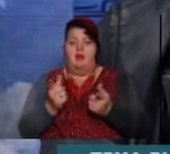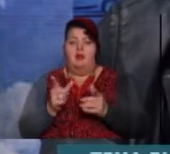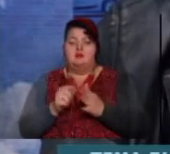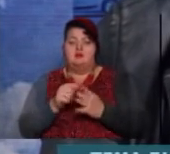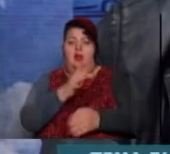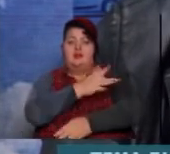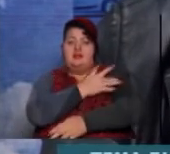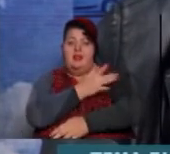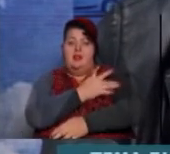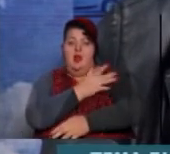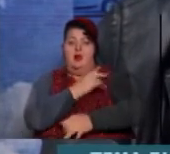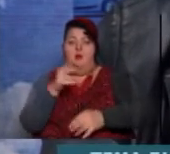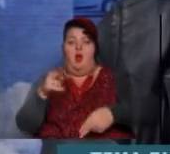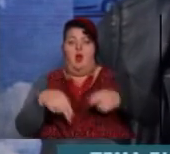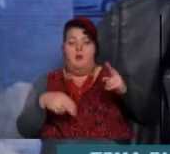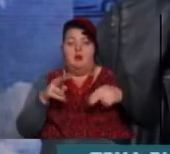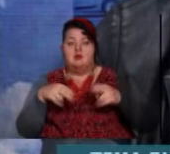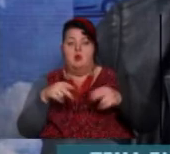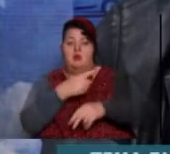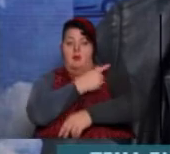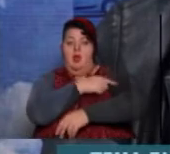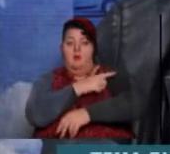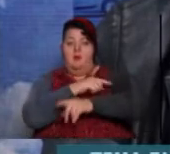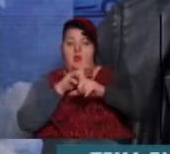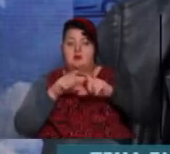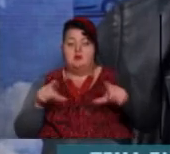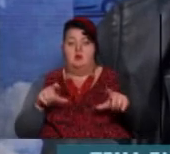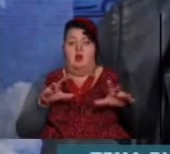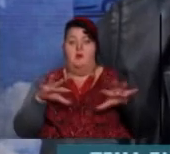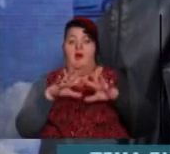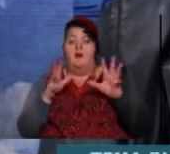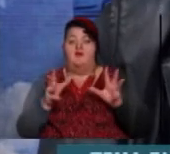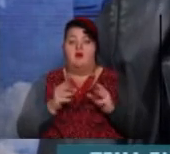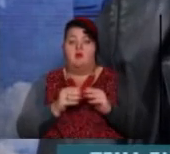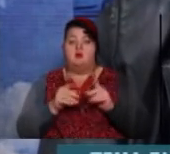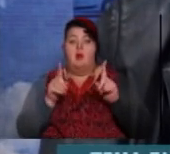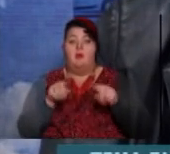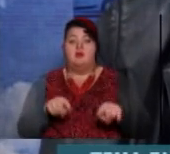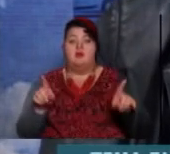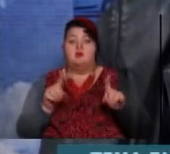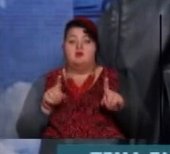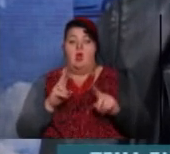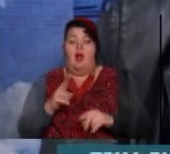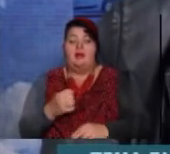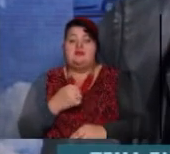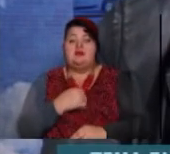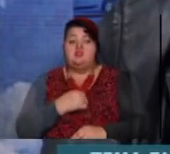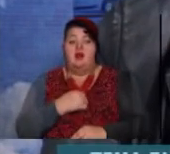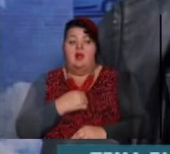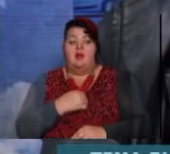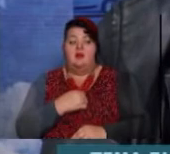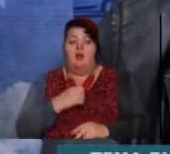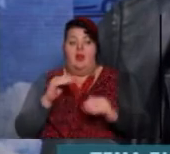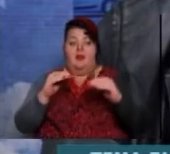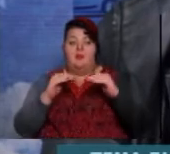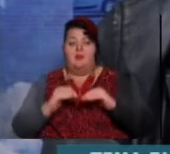операційними медсестрами, і взагалі медсестрами, тому що, к сожалению, з-за